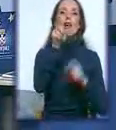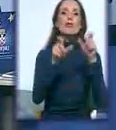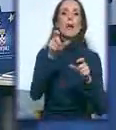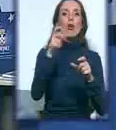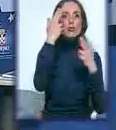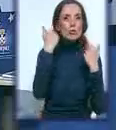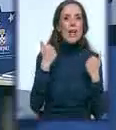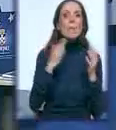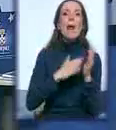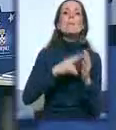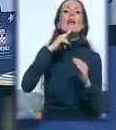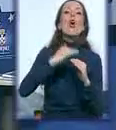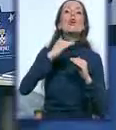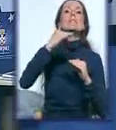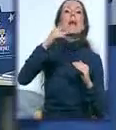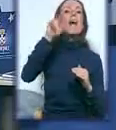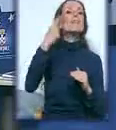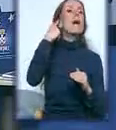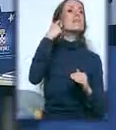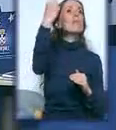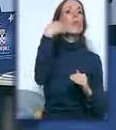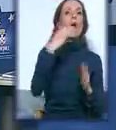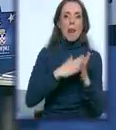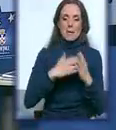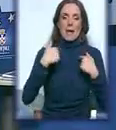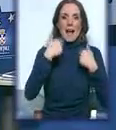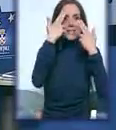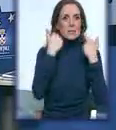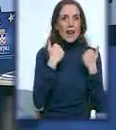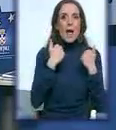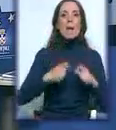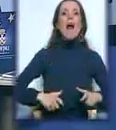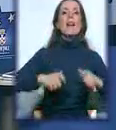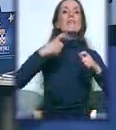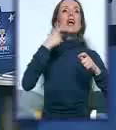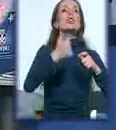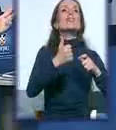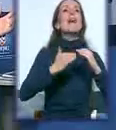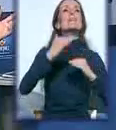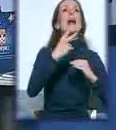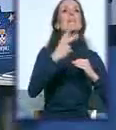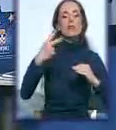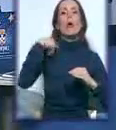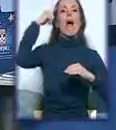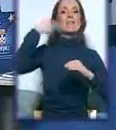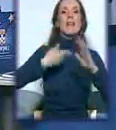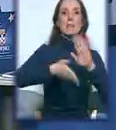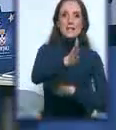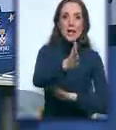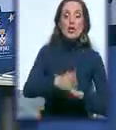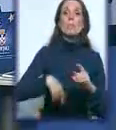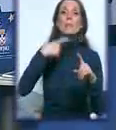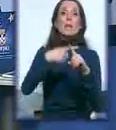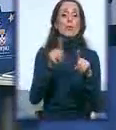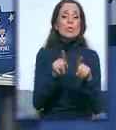ja sam nekad sama u liftu, ali vrlo dobro mi i jasno kaže na kojom spratu si ilazim. I sve ono što bi bilo ništa, šta ako imamo fizičko